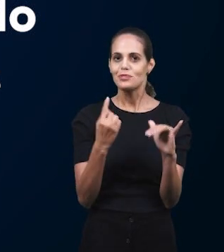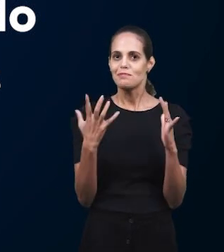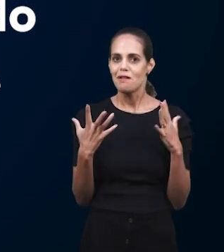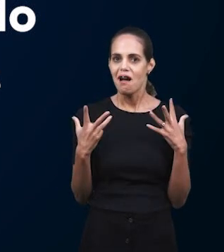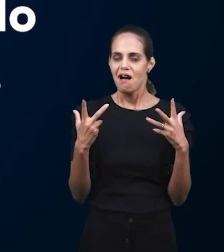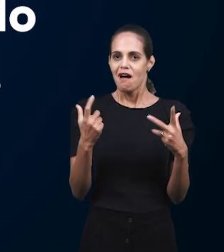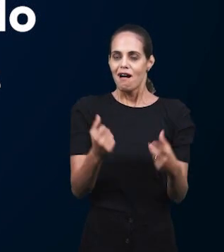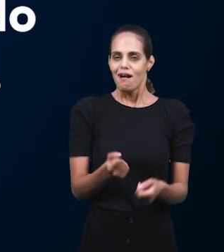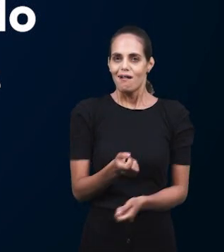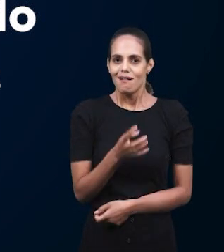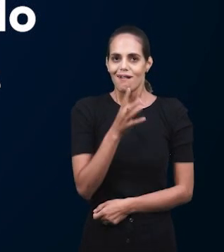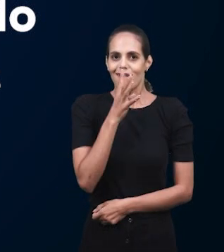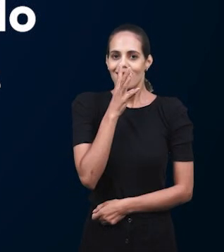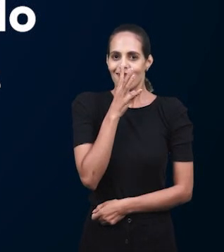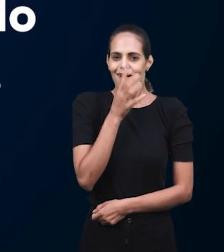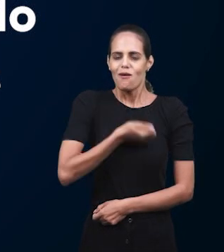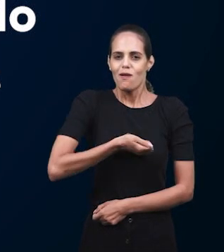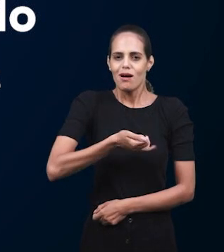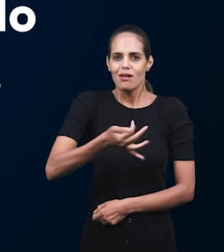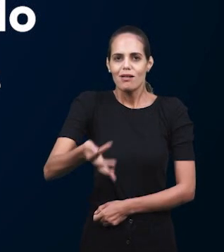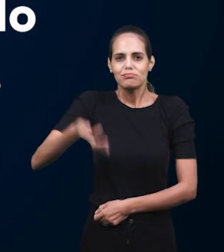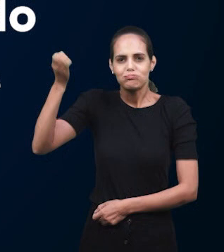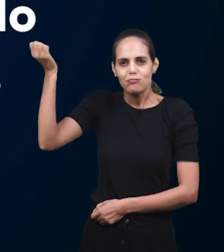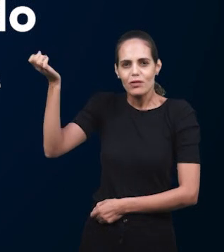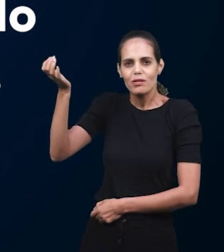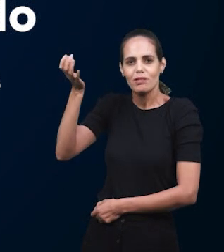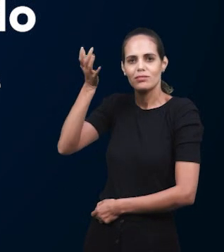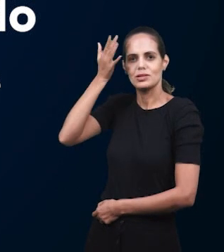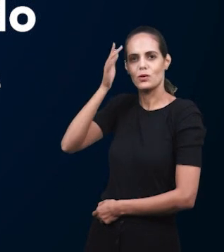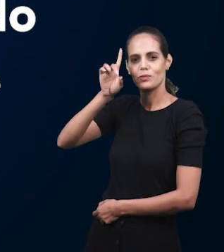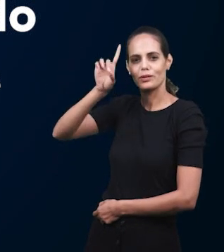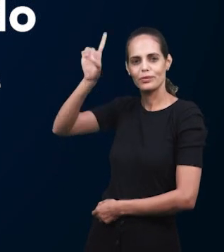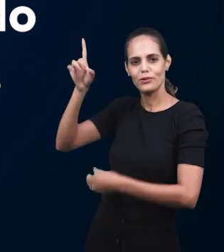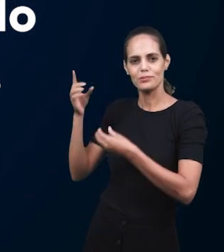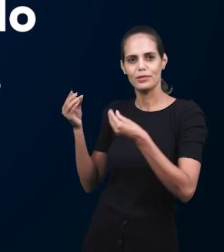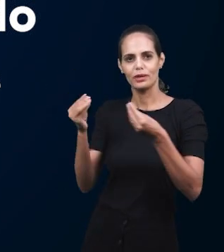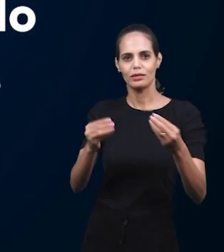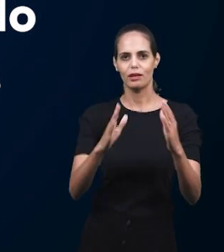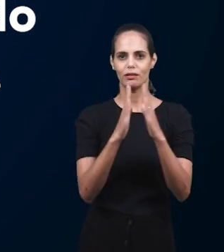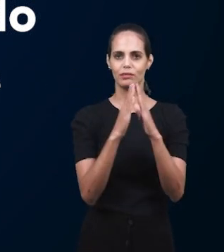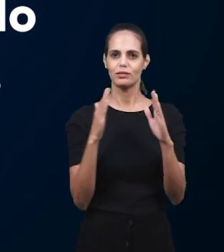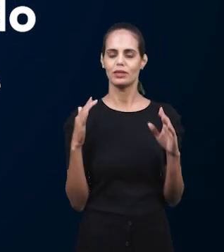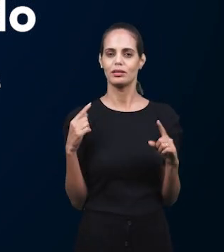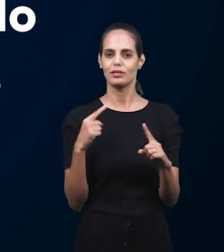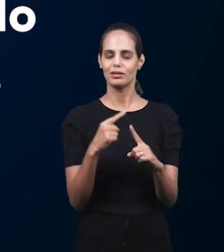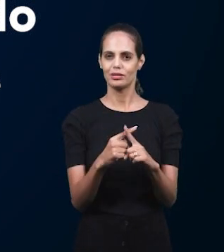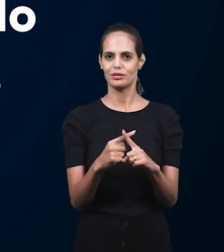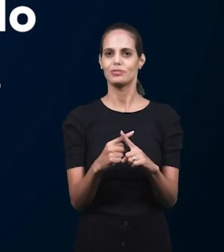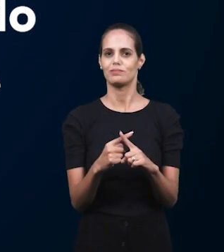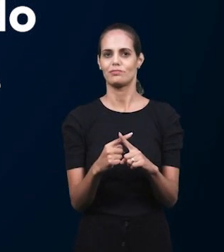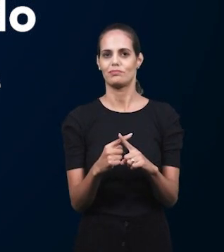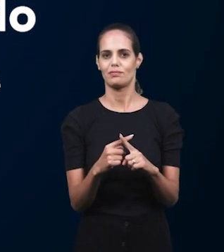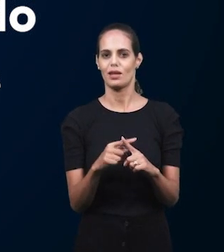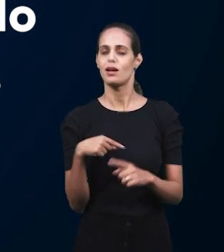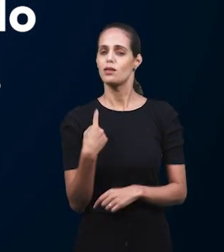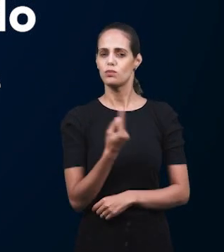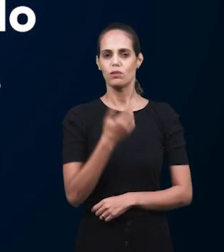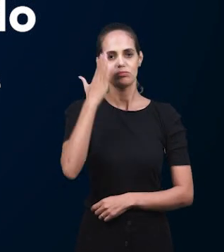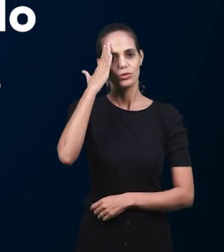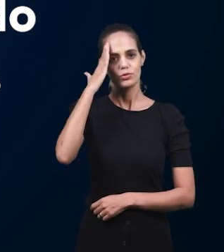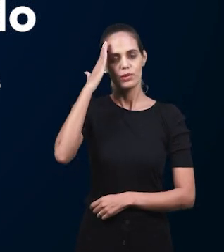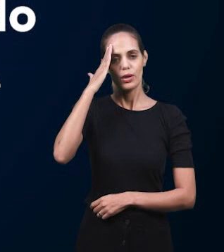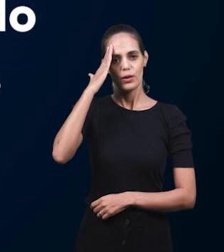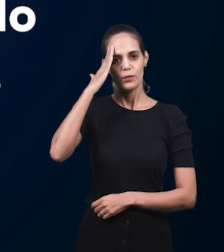очень радуемся и удивляемся количеству откровений, которые Бог открывает, дает своей церкви. Это